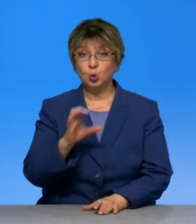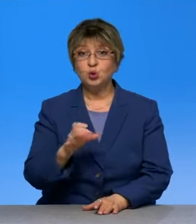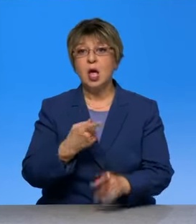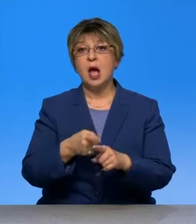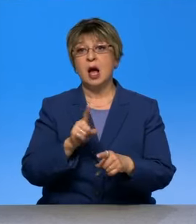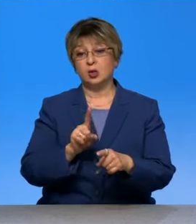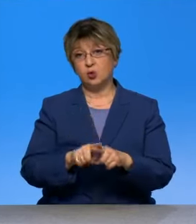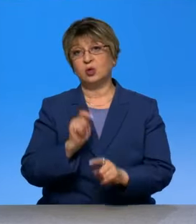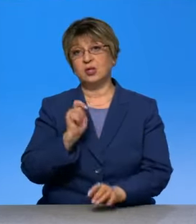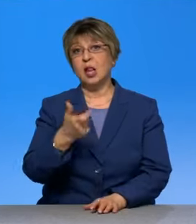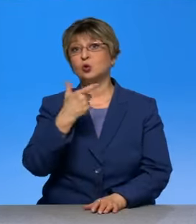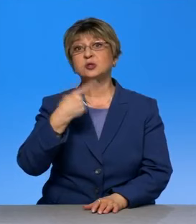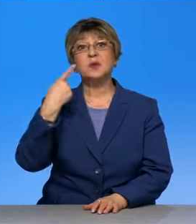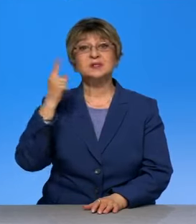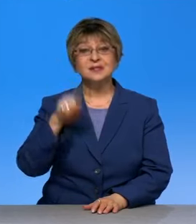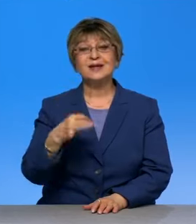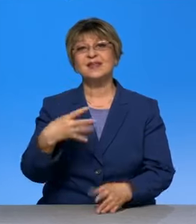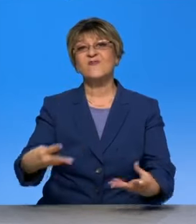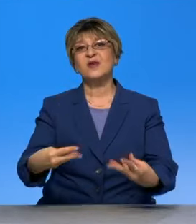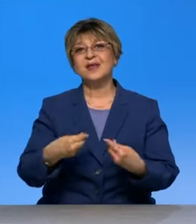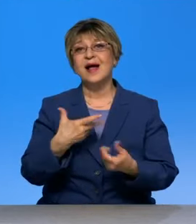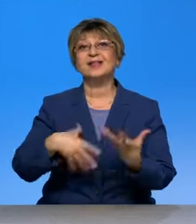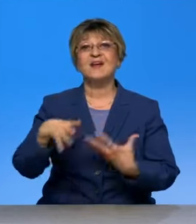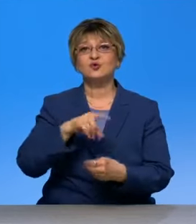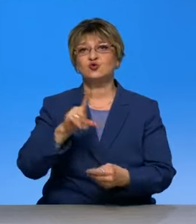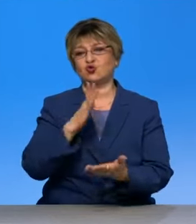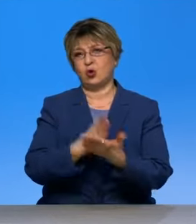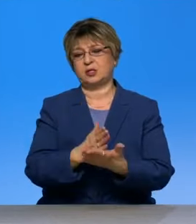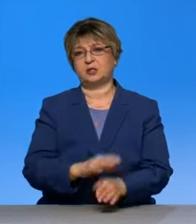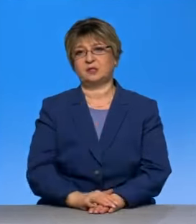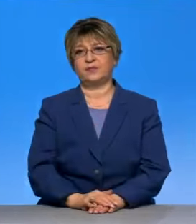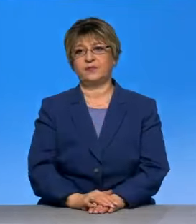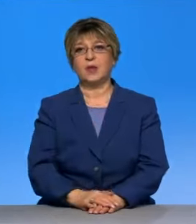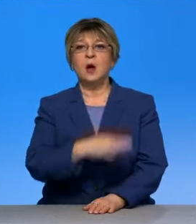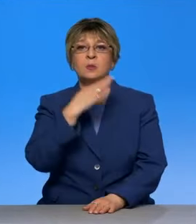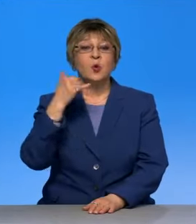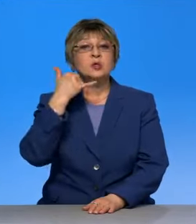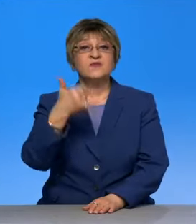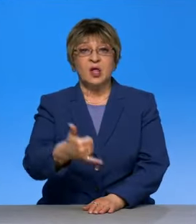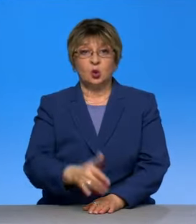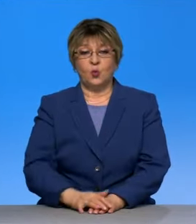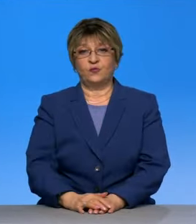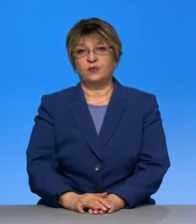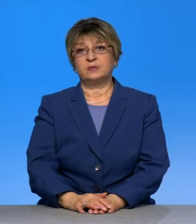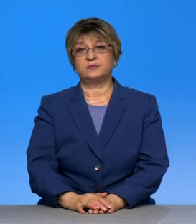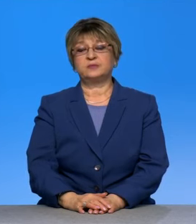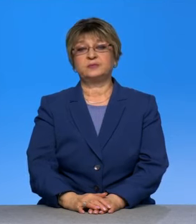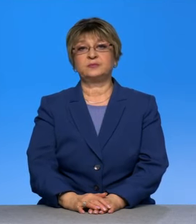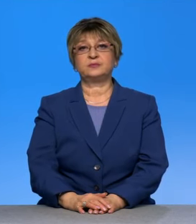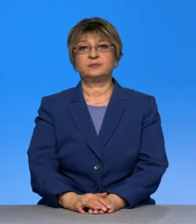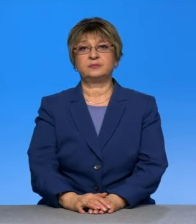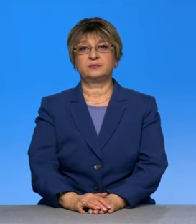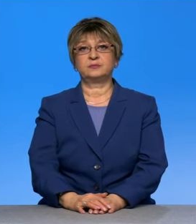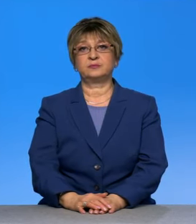себе знать и очень сильно влиял на все, что есть на свете. У нас много звонков. Чувашия, Марина, на связи наша зрительница.